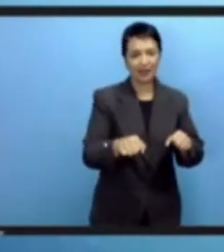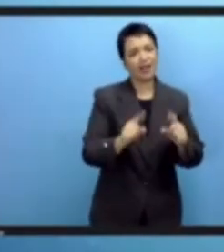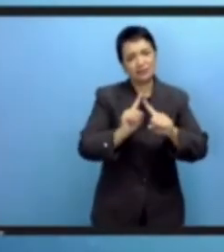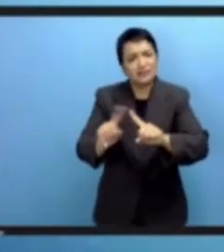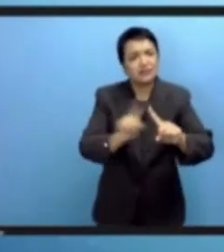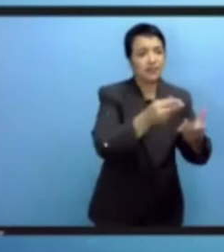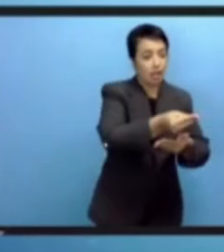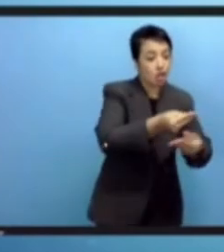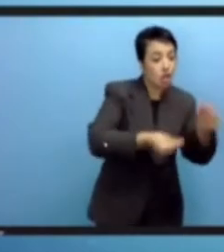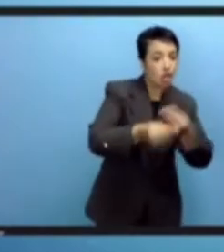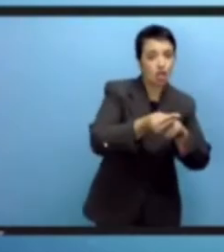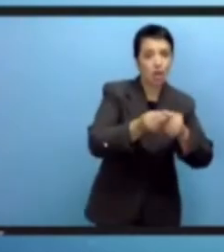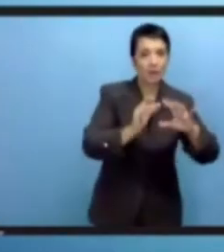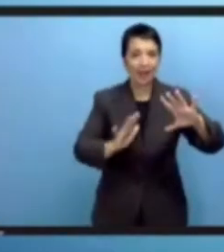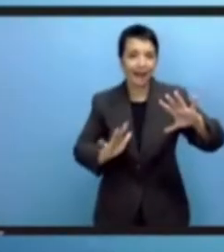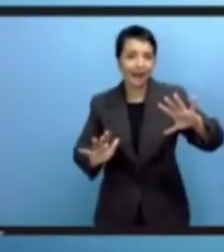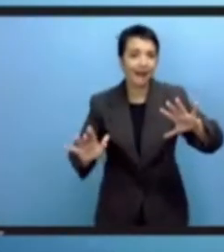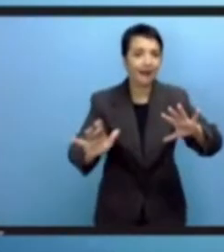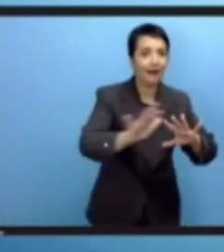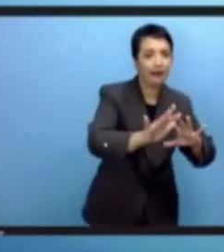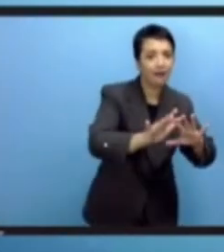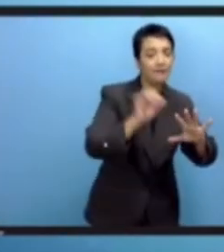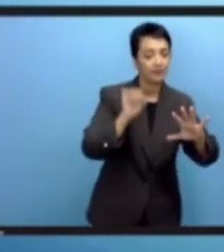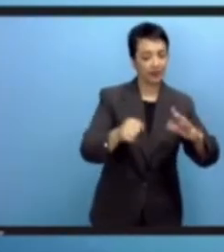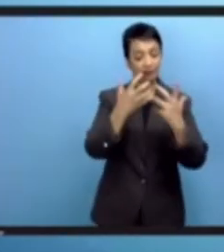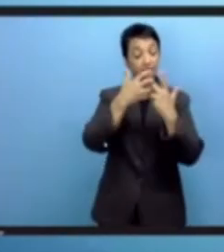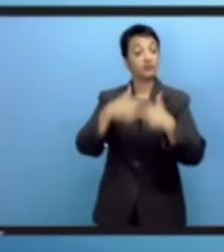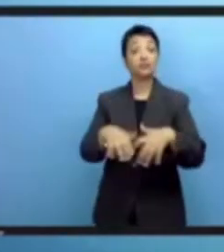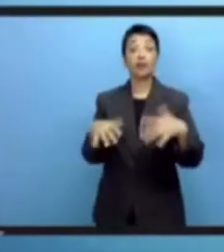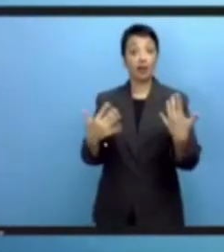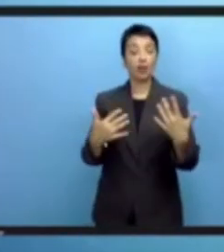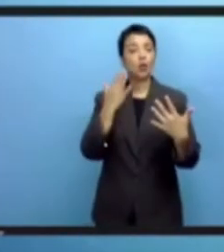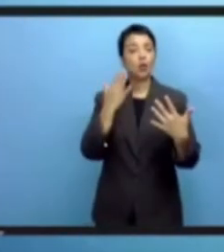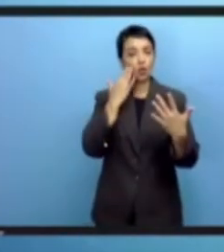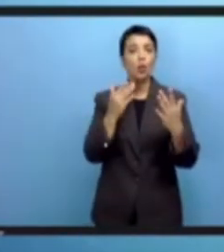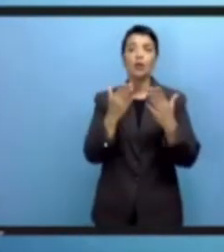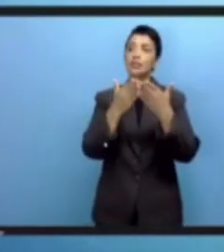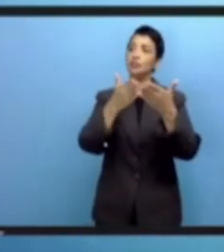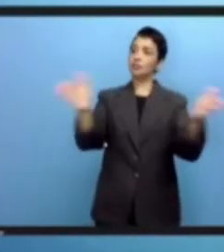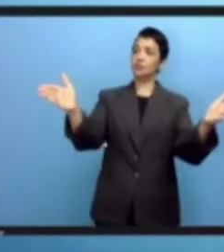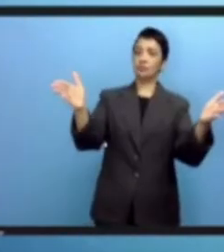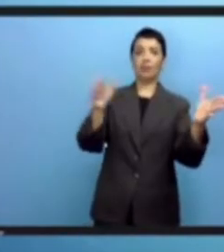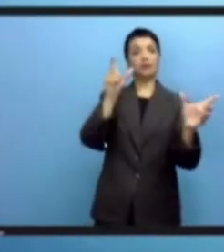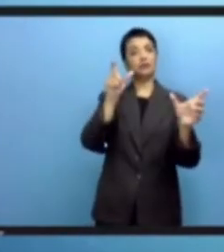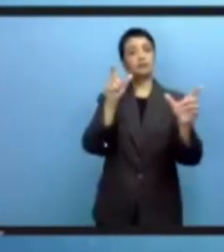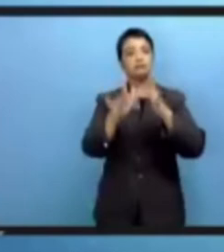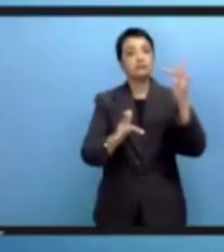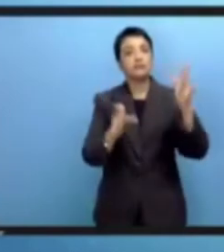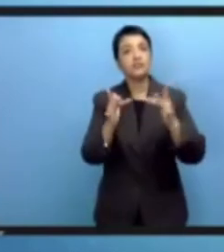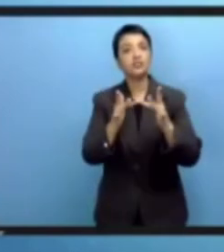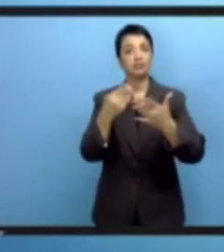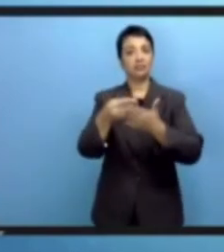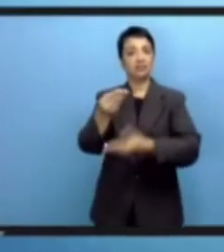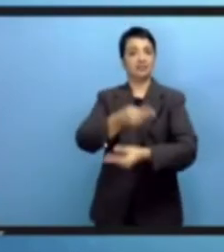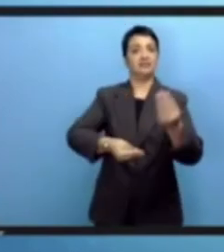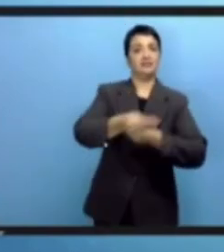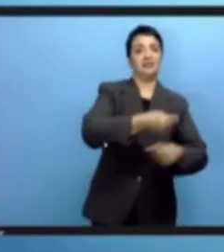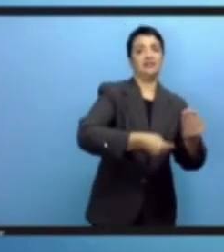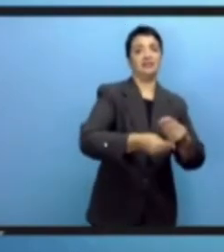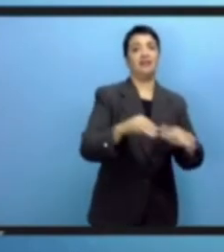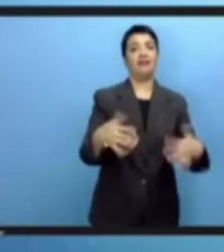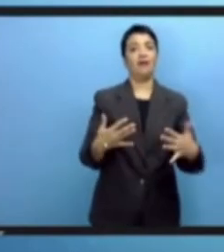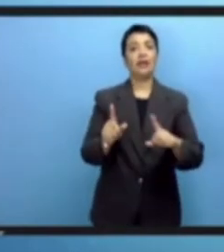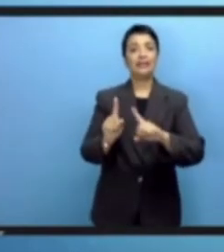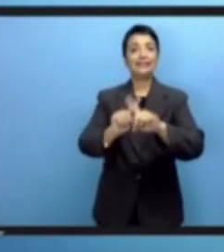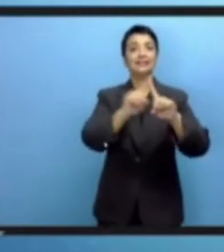الصغيرة التي تحتاج إلى تحقيق العمليات السداد على الخط وإنها